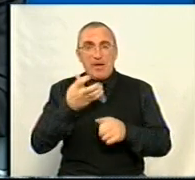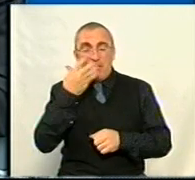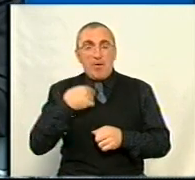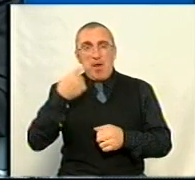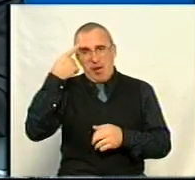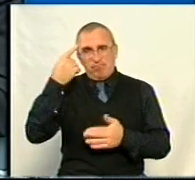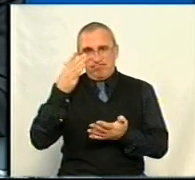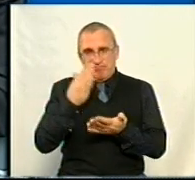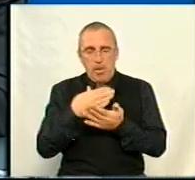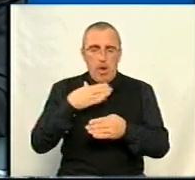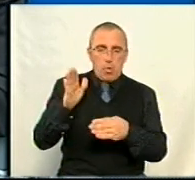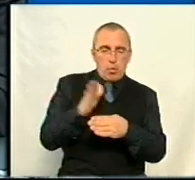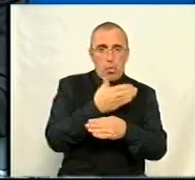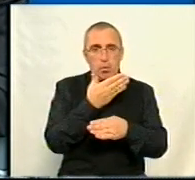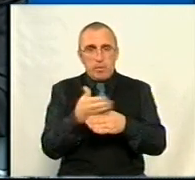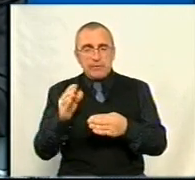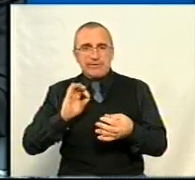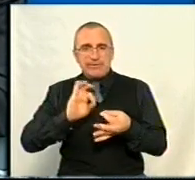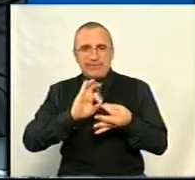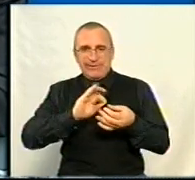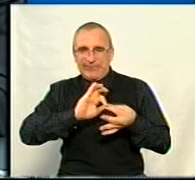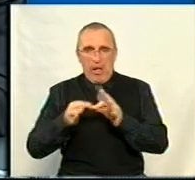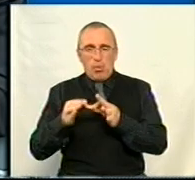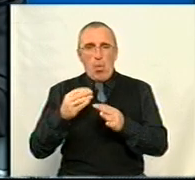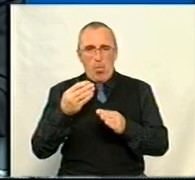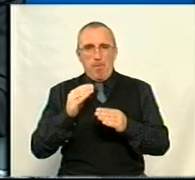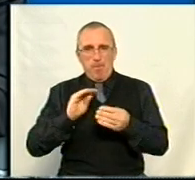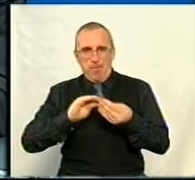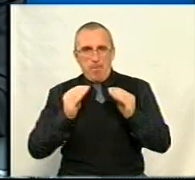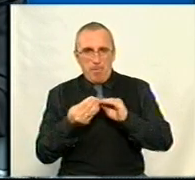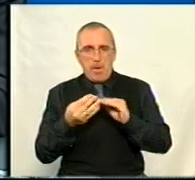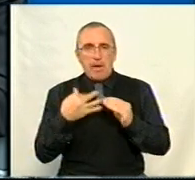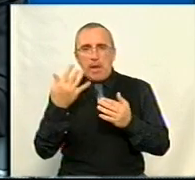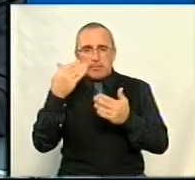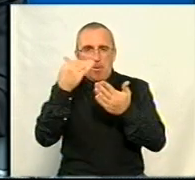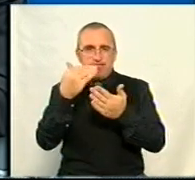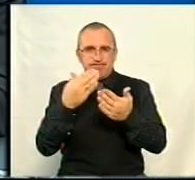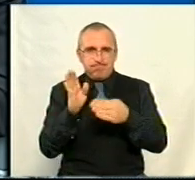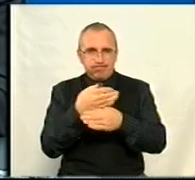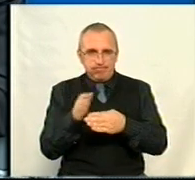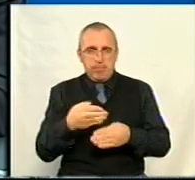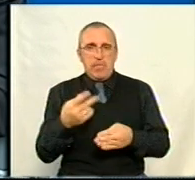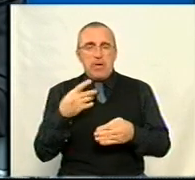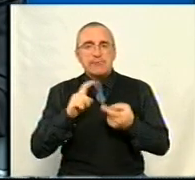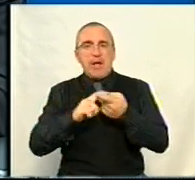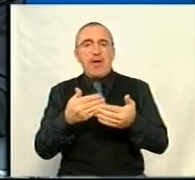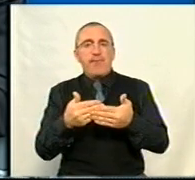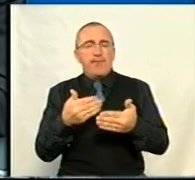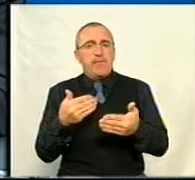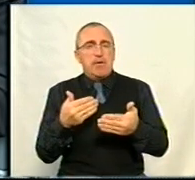я свідомо розмежував цю складну проблематику на кілька складових. І в залежності